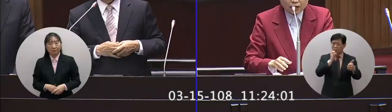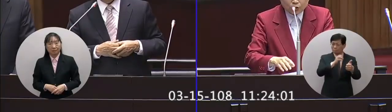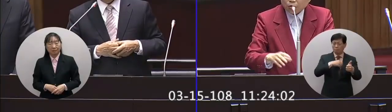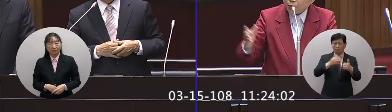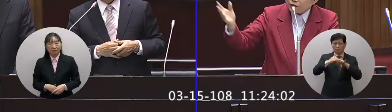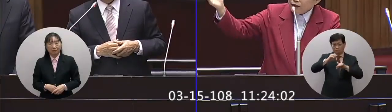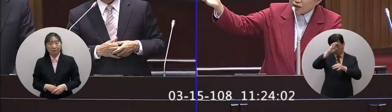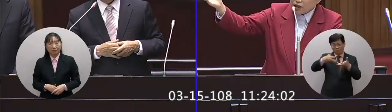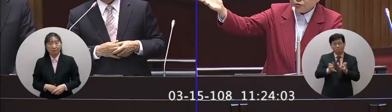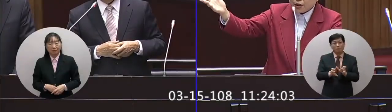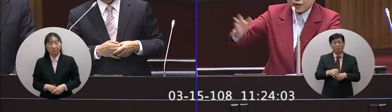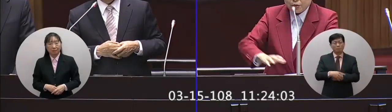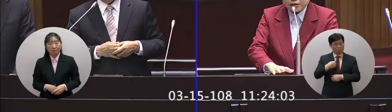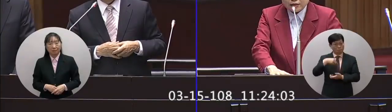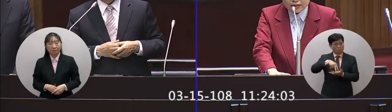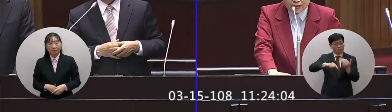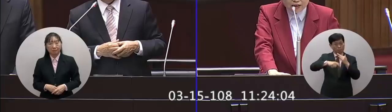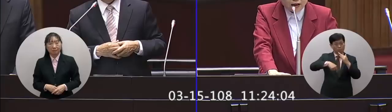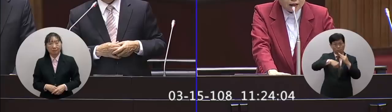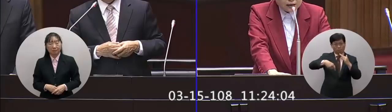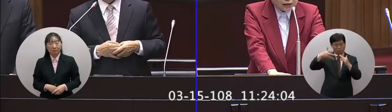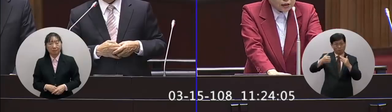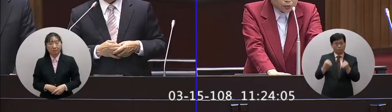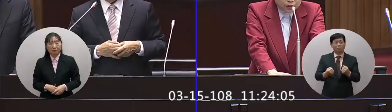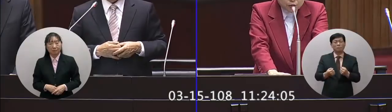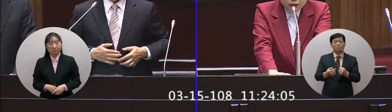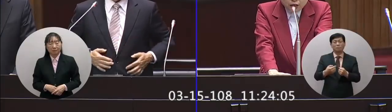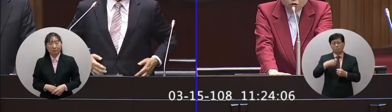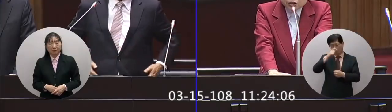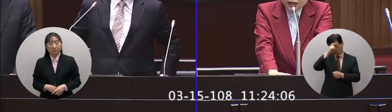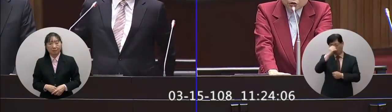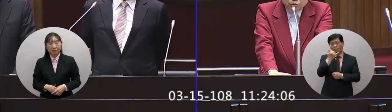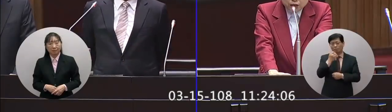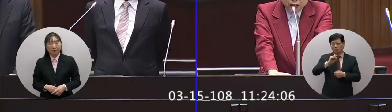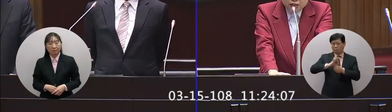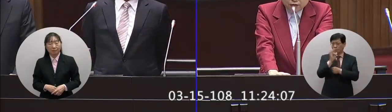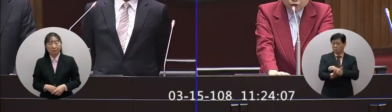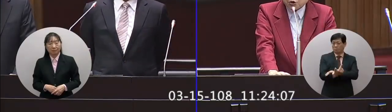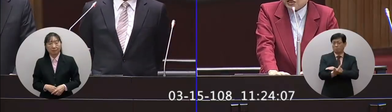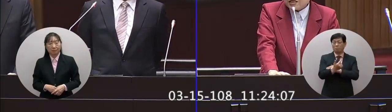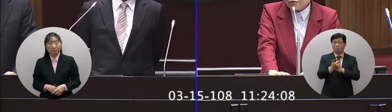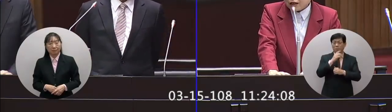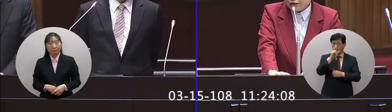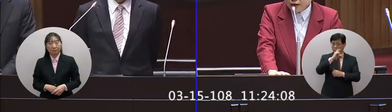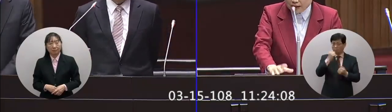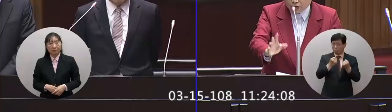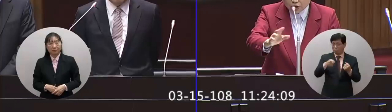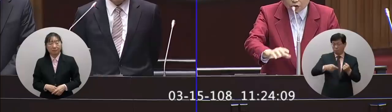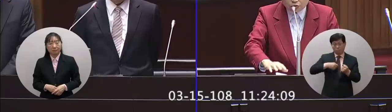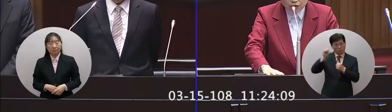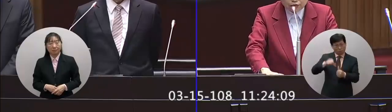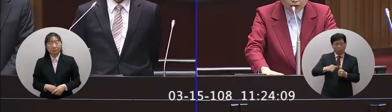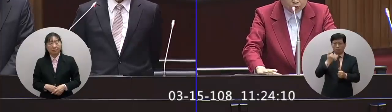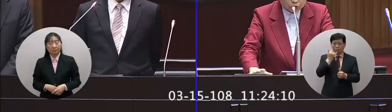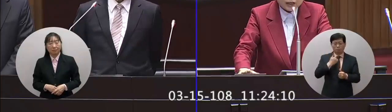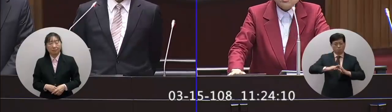民進黨的黨團我們立法院的院長在這裡我們希望能夠加速這個酒駕刑法立法能